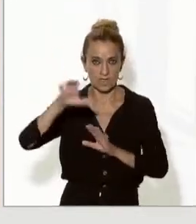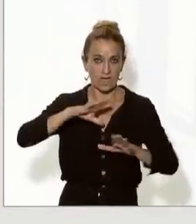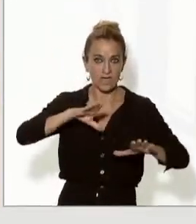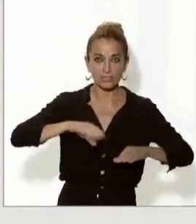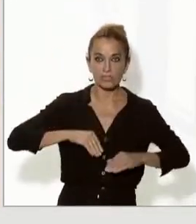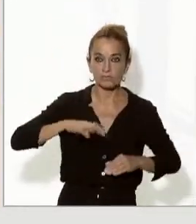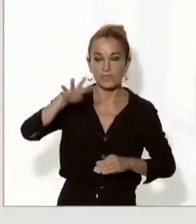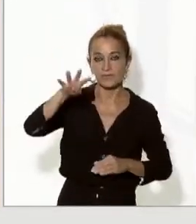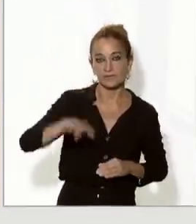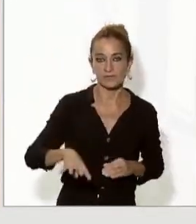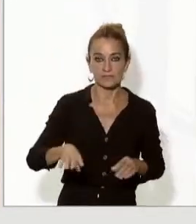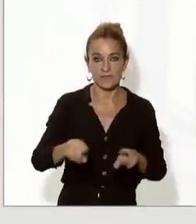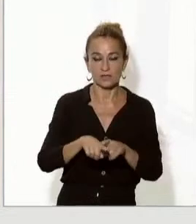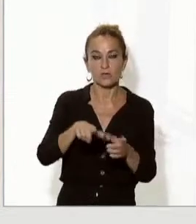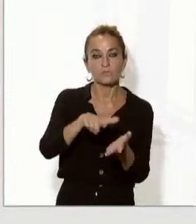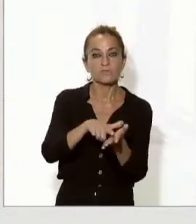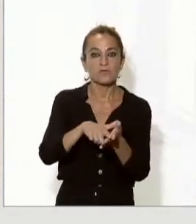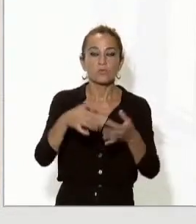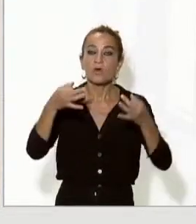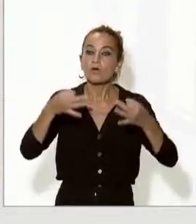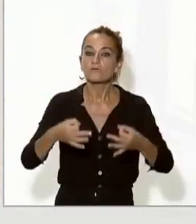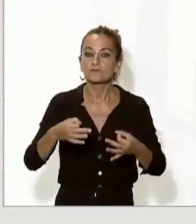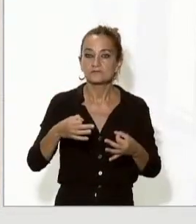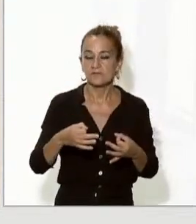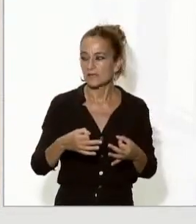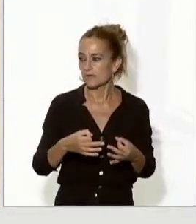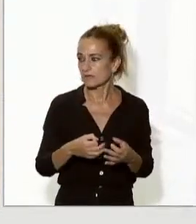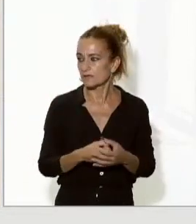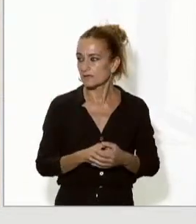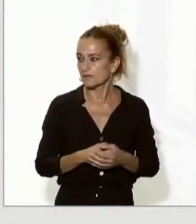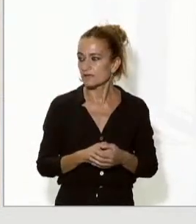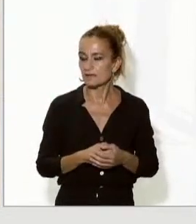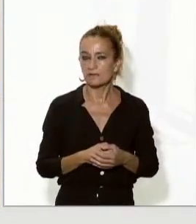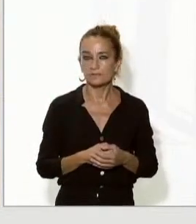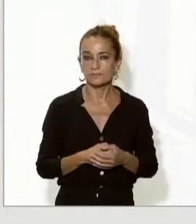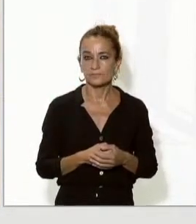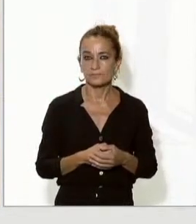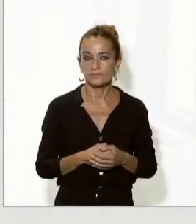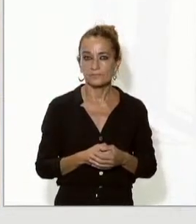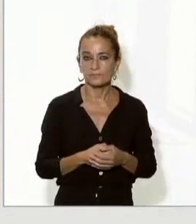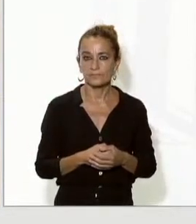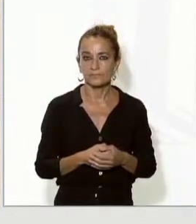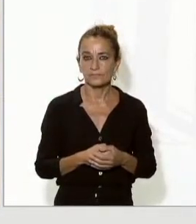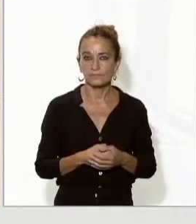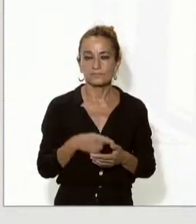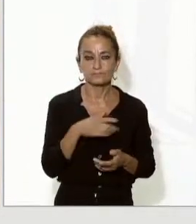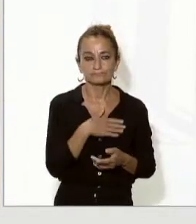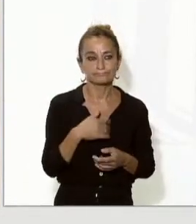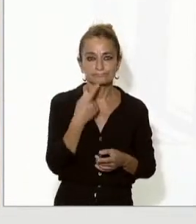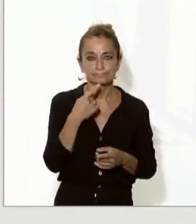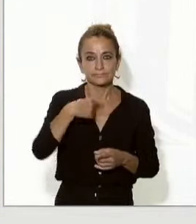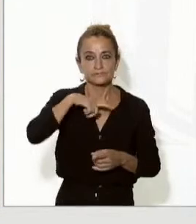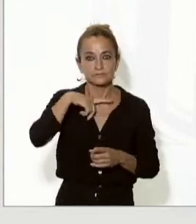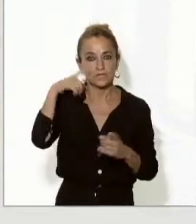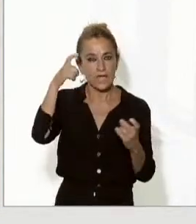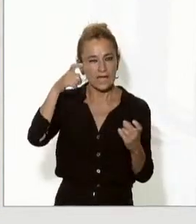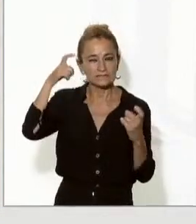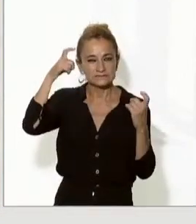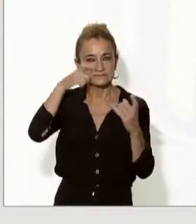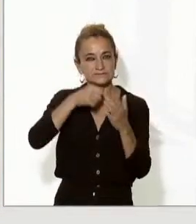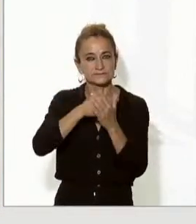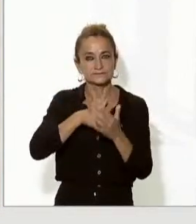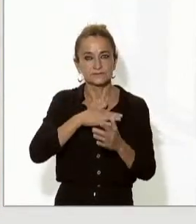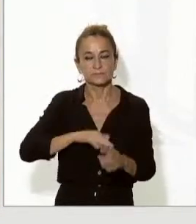oficial això està en camí i això ha'anar bé i per tant hi posarem doncs tot l'esforç perquè així sigui